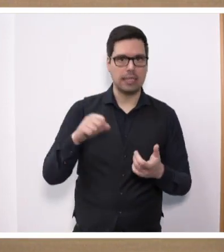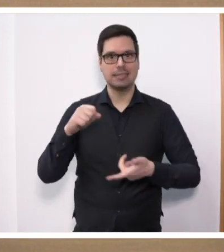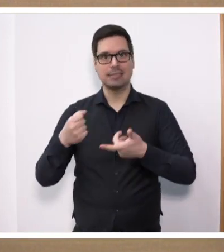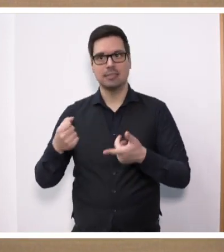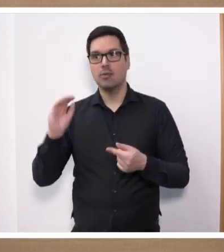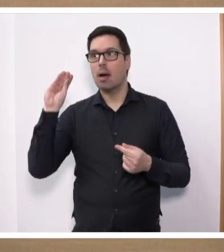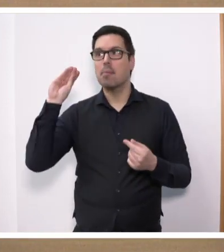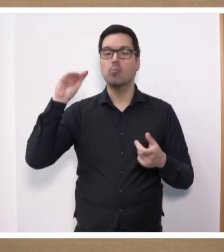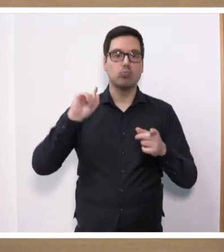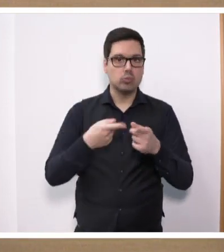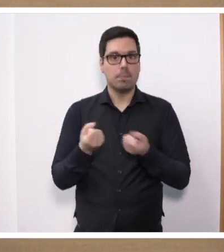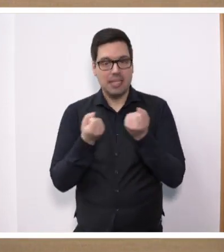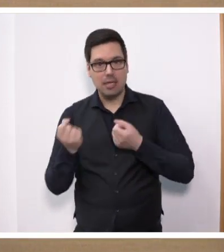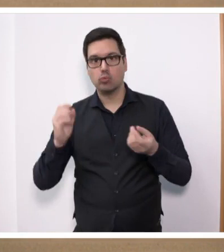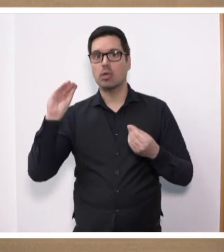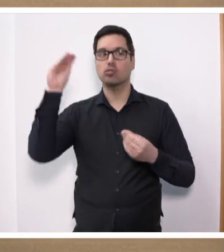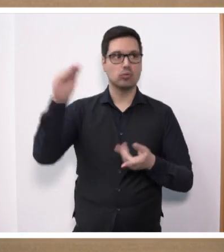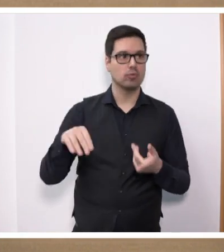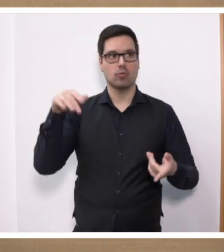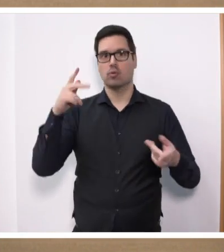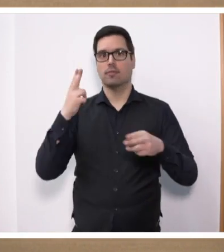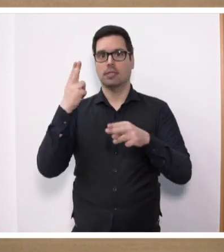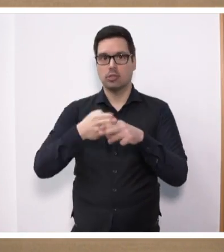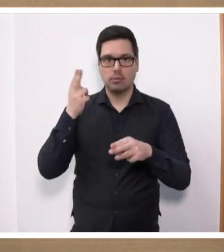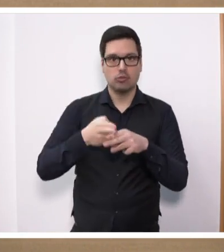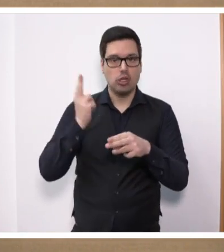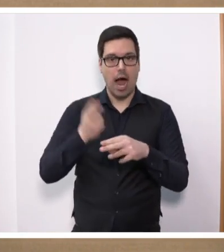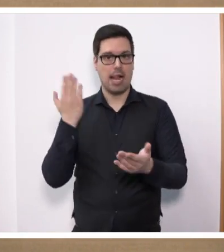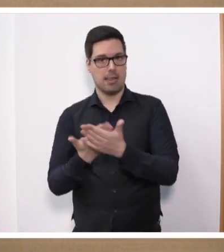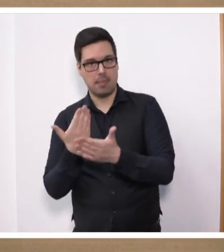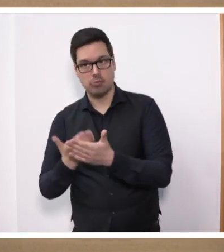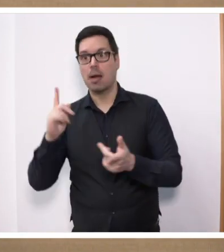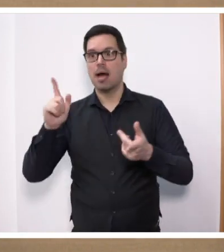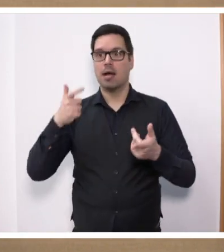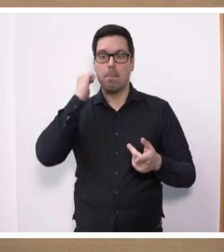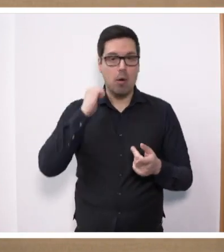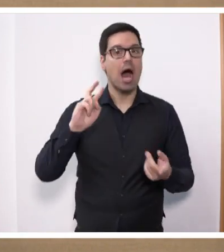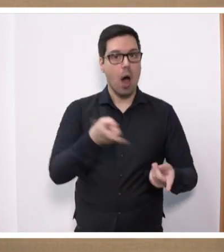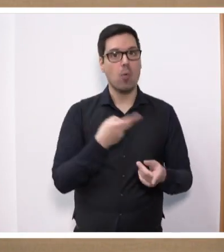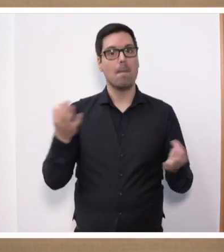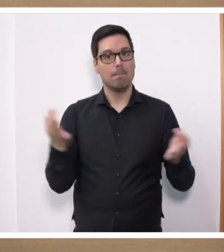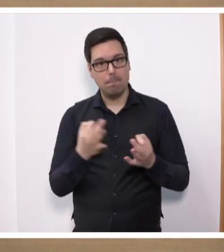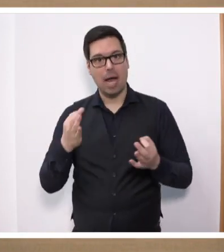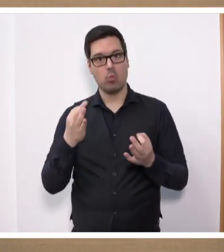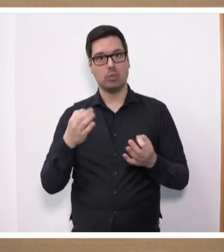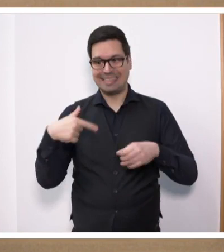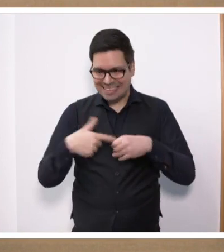zukunftsfähige Stahlindustrie, an der Saar gebraucht wird, braucht die Land- und Forstwirtschaft eben Diesel.